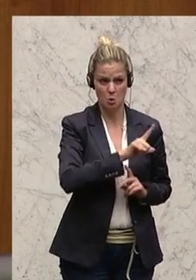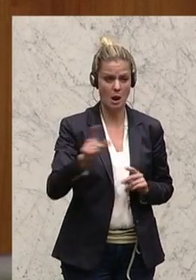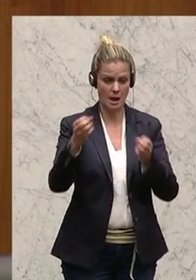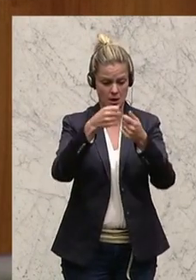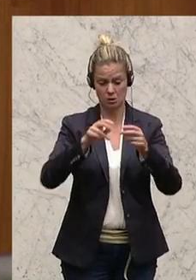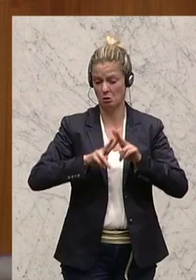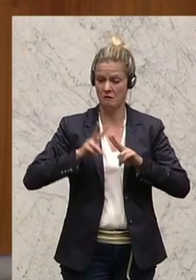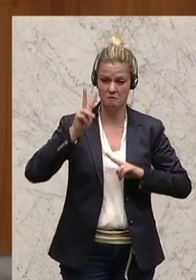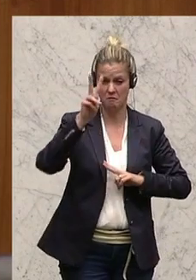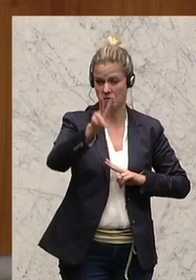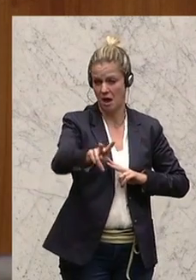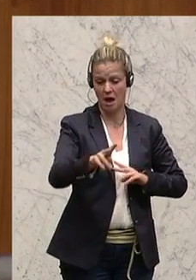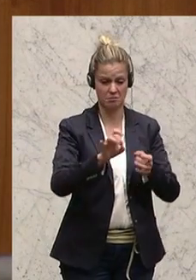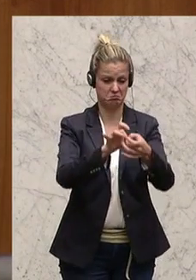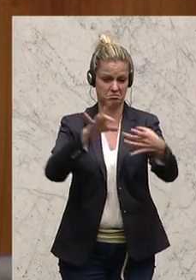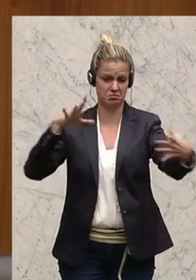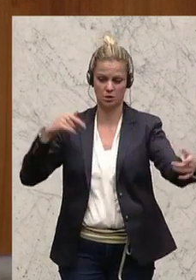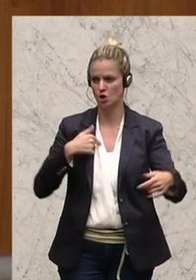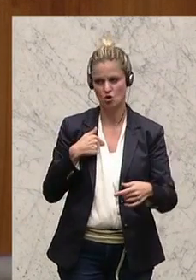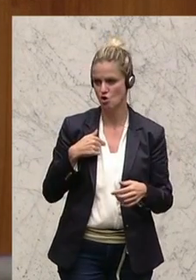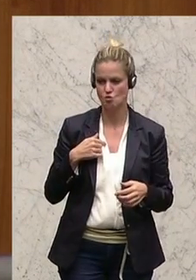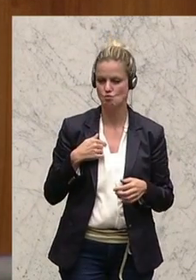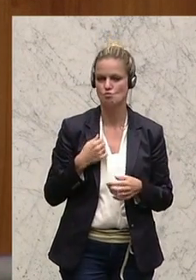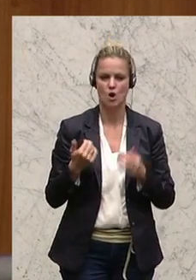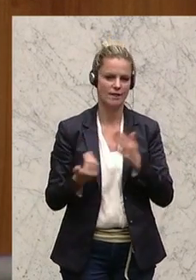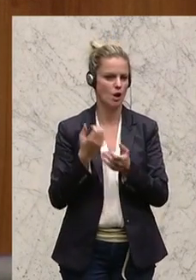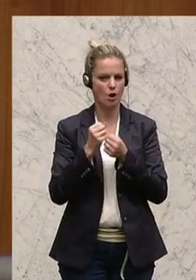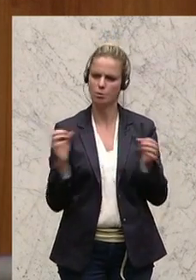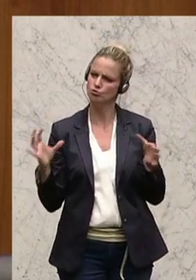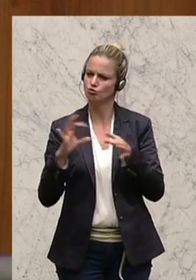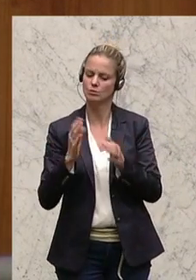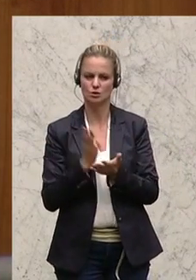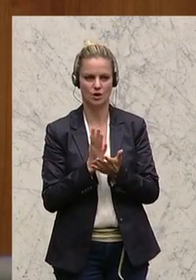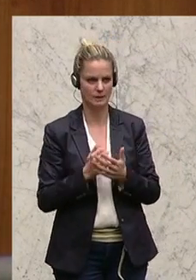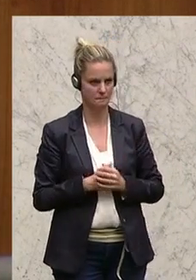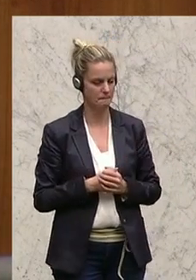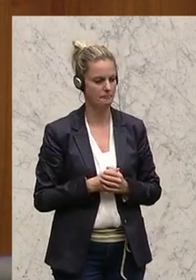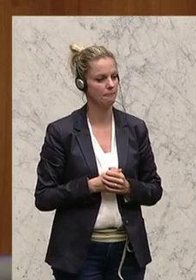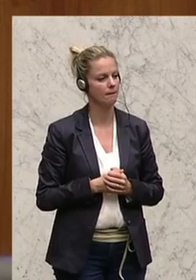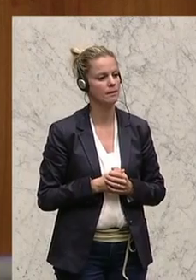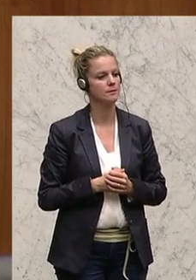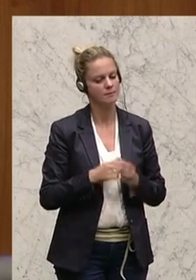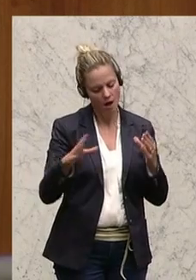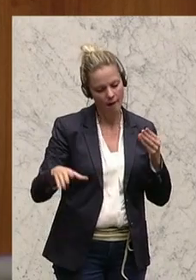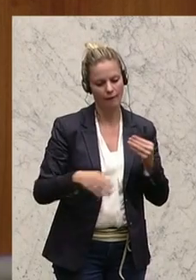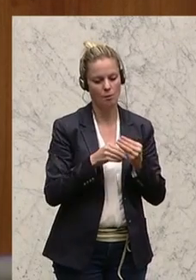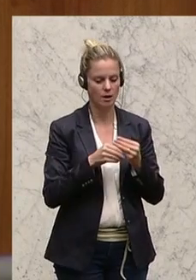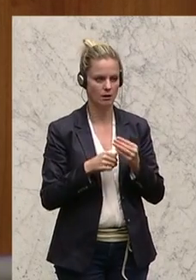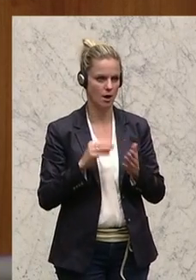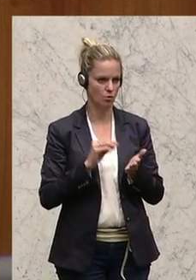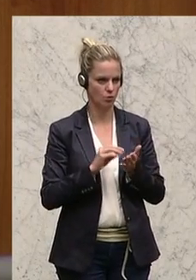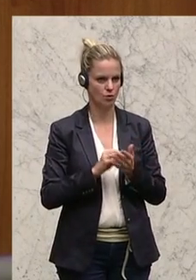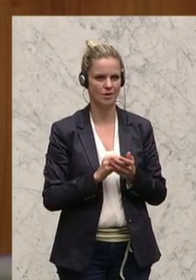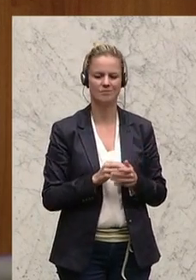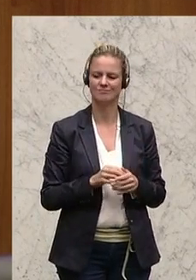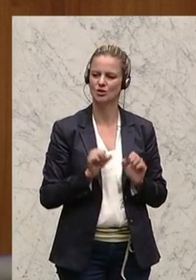Meine sehr geehrten Damen und Herren, wenn man einen Punkt dazu noch erwähnt, da kommt immer der